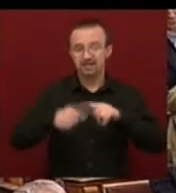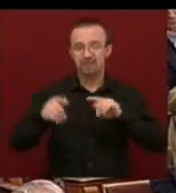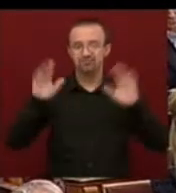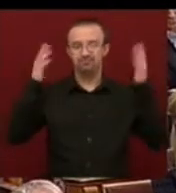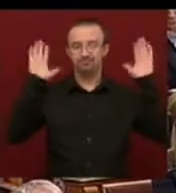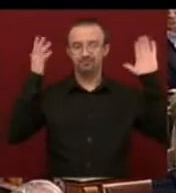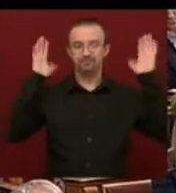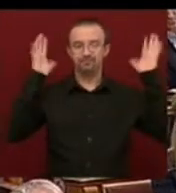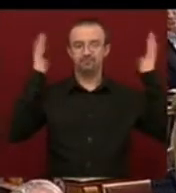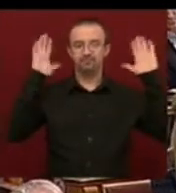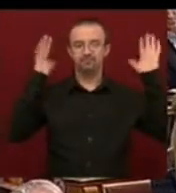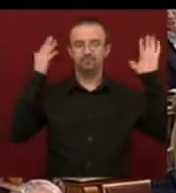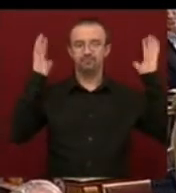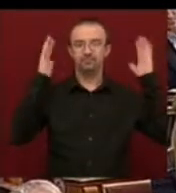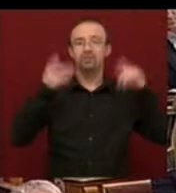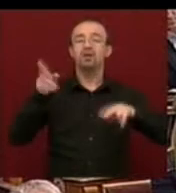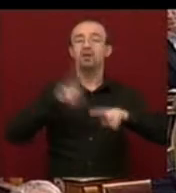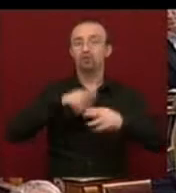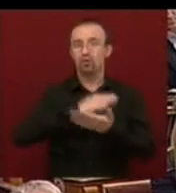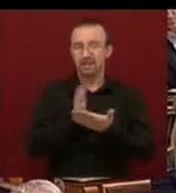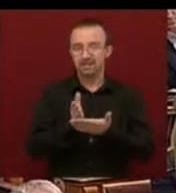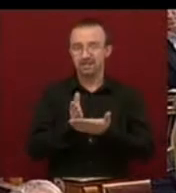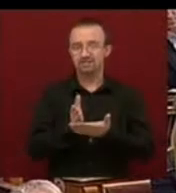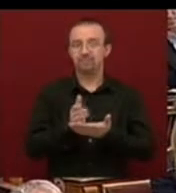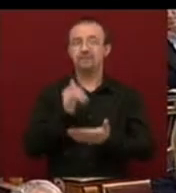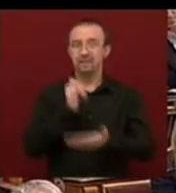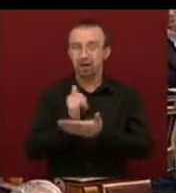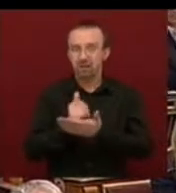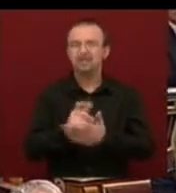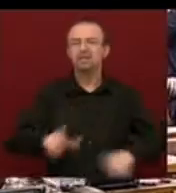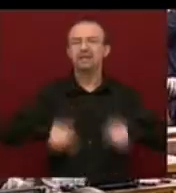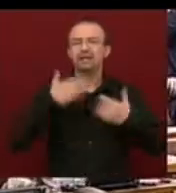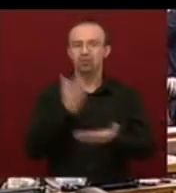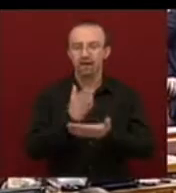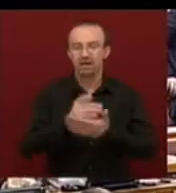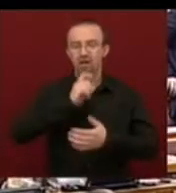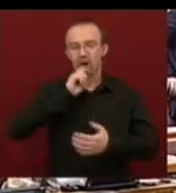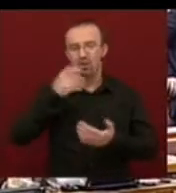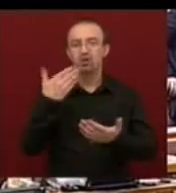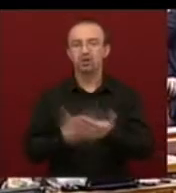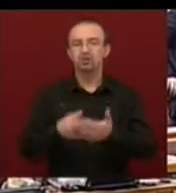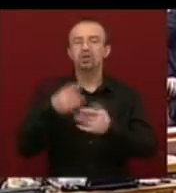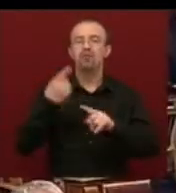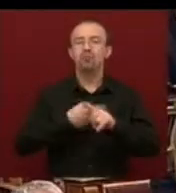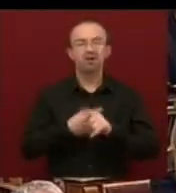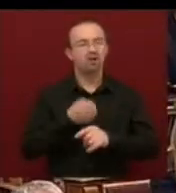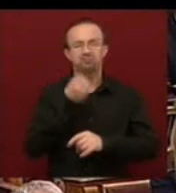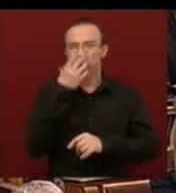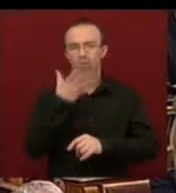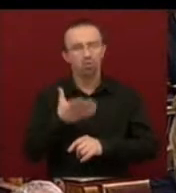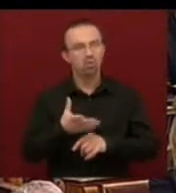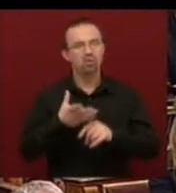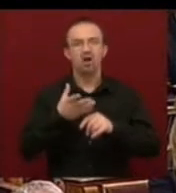több részletben ugyan, de megértük a magyar gazdaságpolitika csúfos,